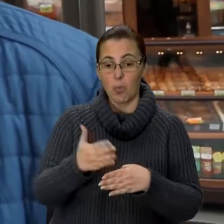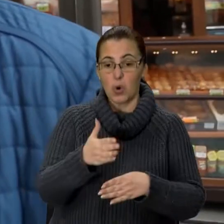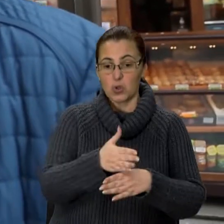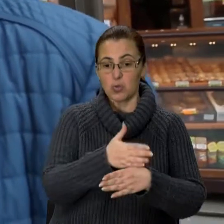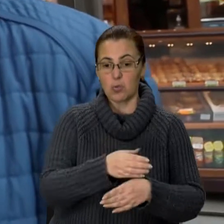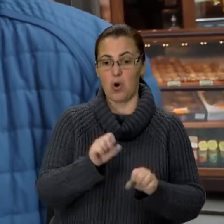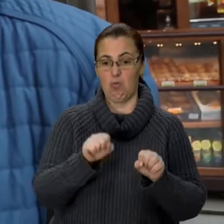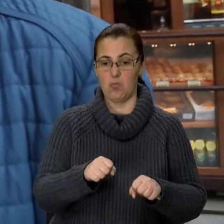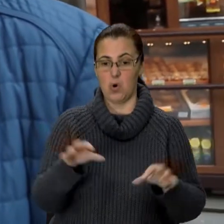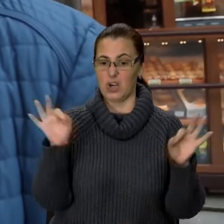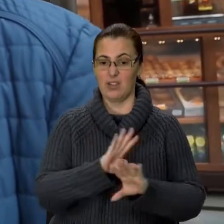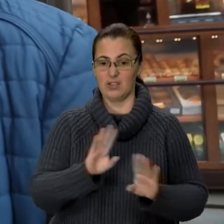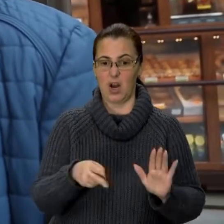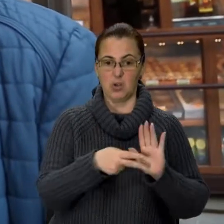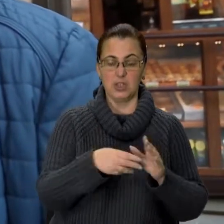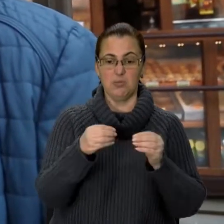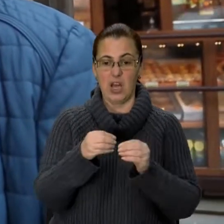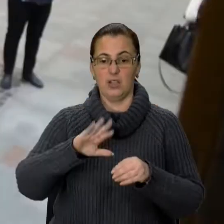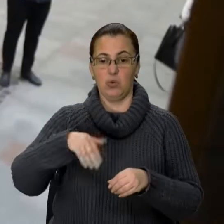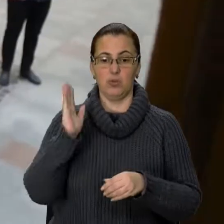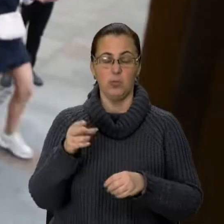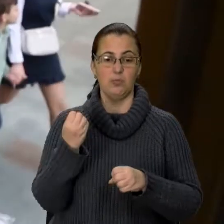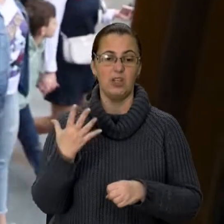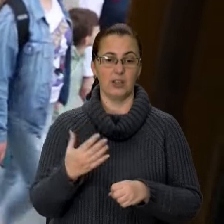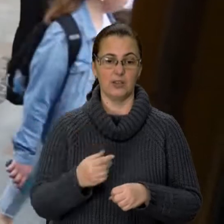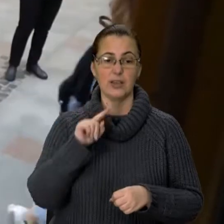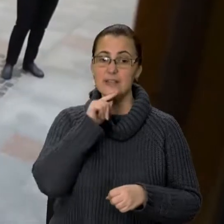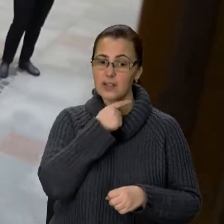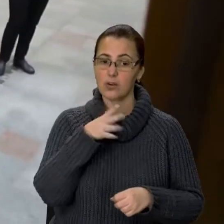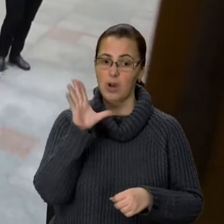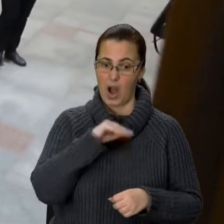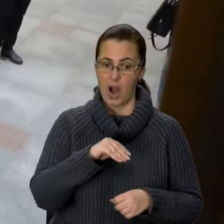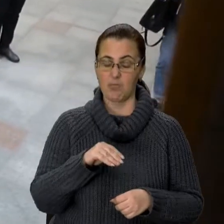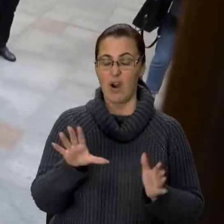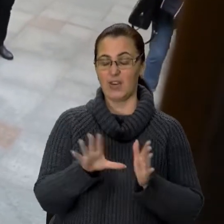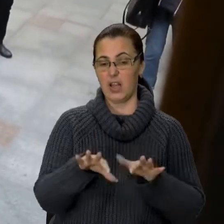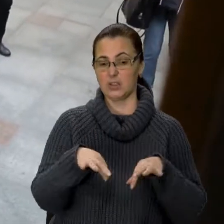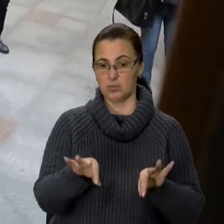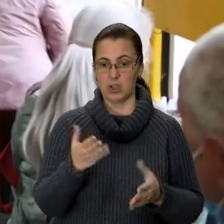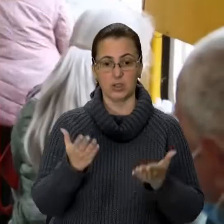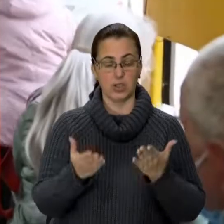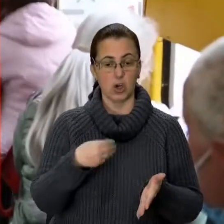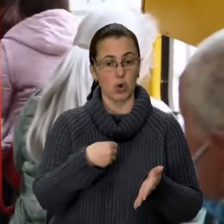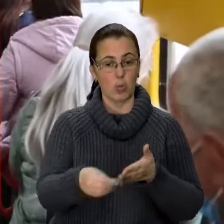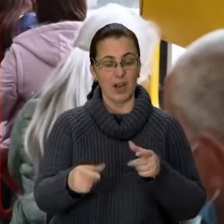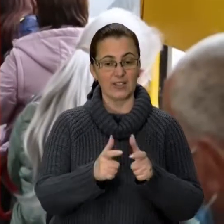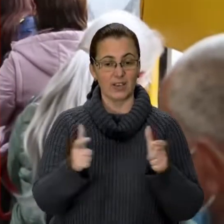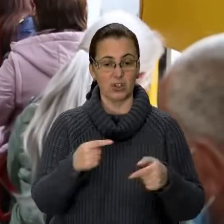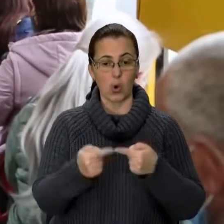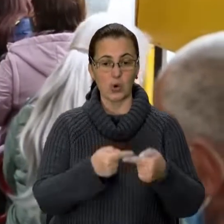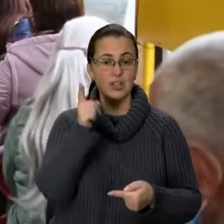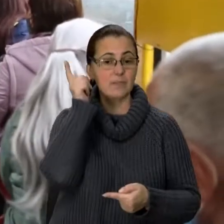не одразу так. 7-10, потім буде 15. Ні. Зекономити вдасться хіба в електротранспорті. Якщо придбаєте квиток через